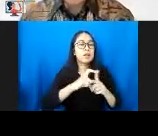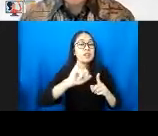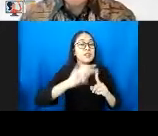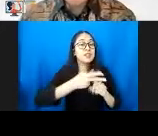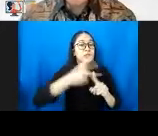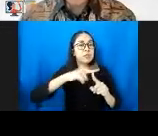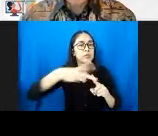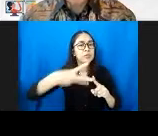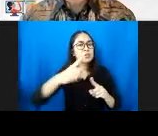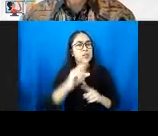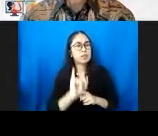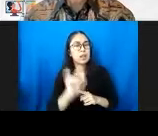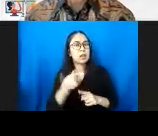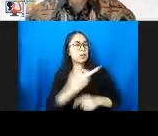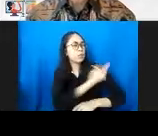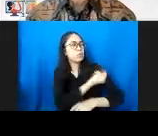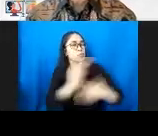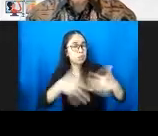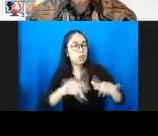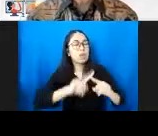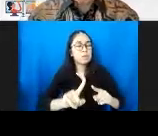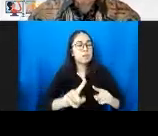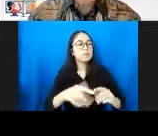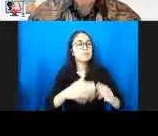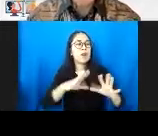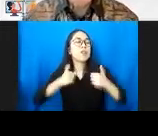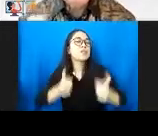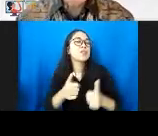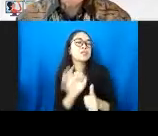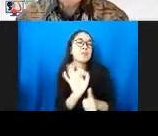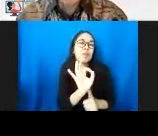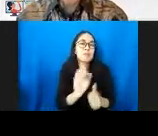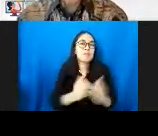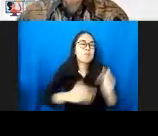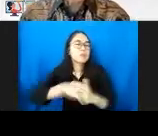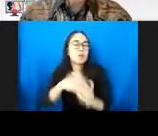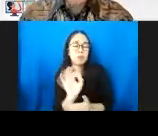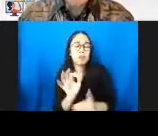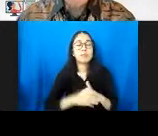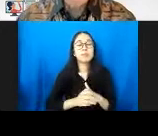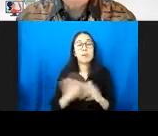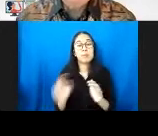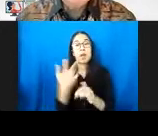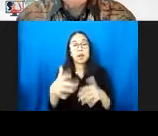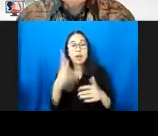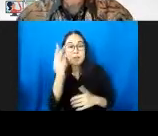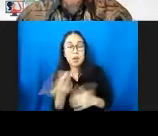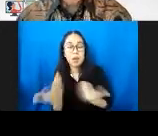tingkat vaksinasi kita belum sebaik yang diharapkan. Nah, ini juga berawal dari kondisi ibu kita yang cukup memalukan,